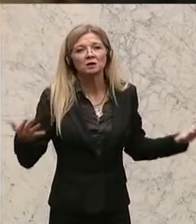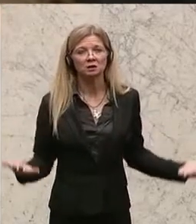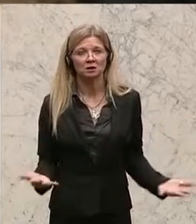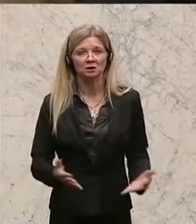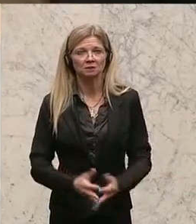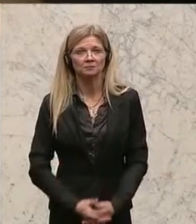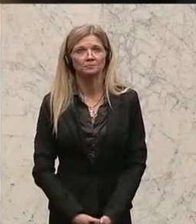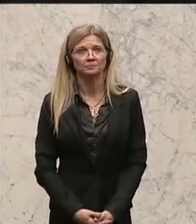Und was ist...